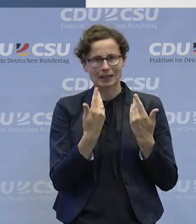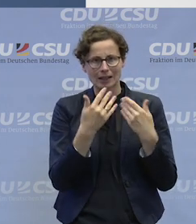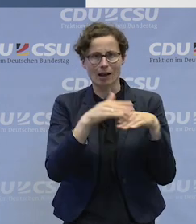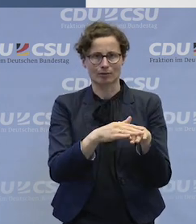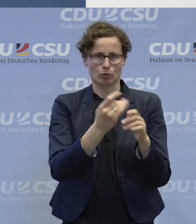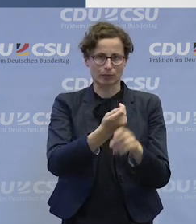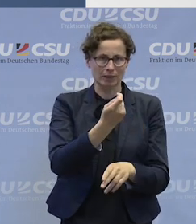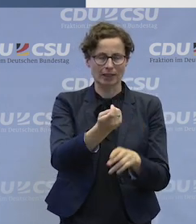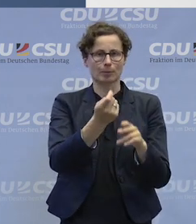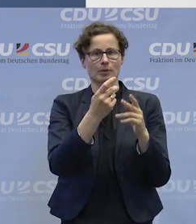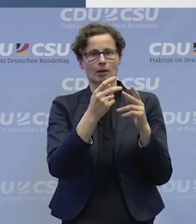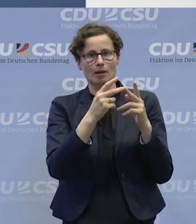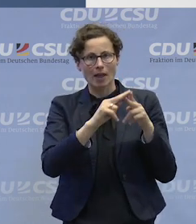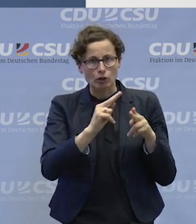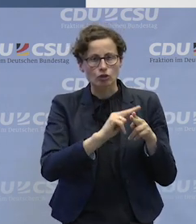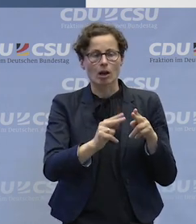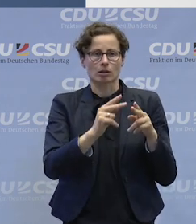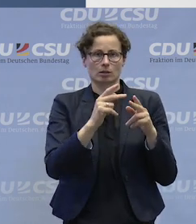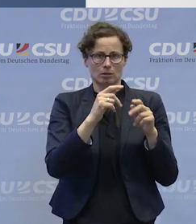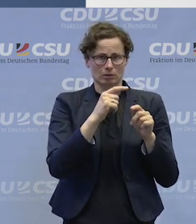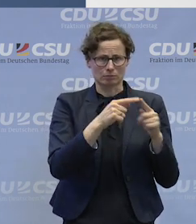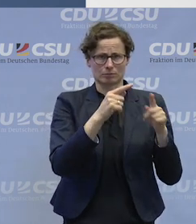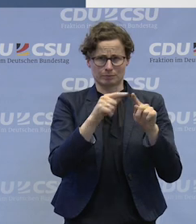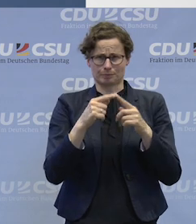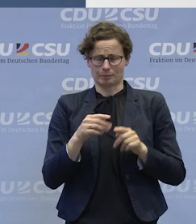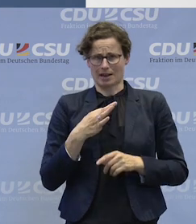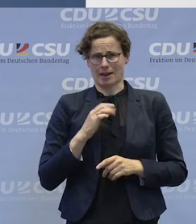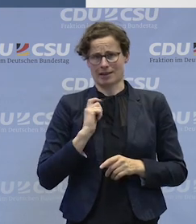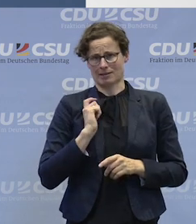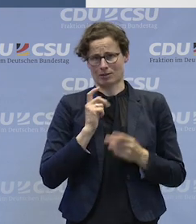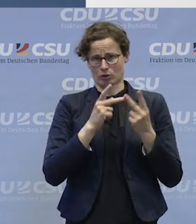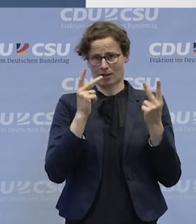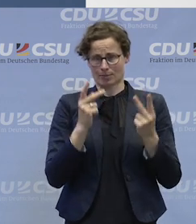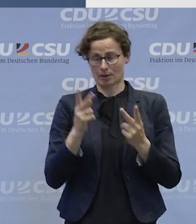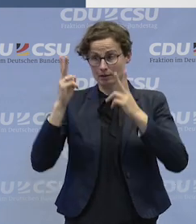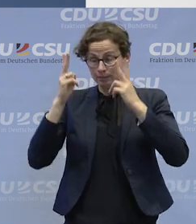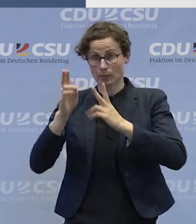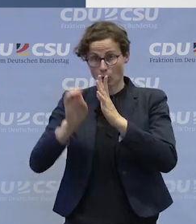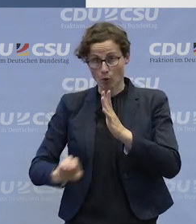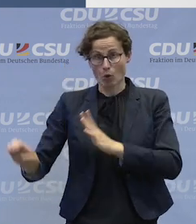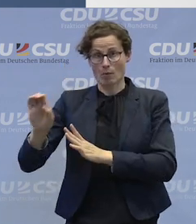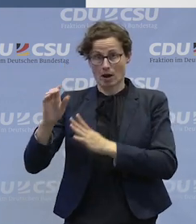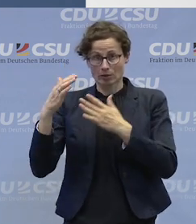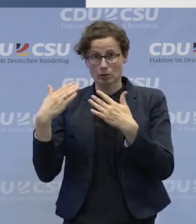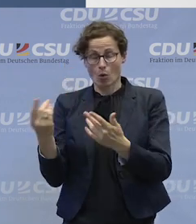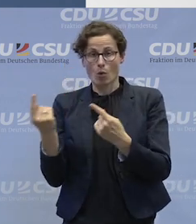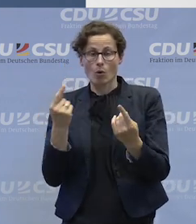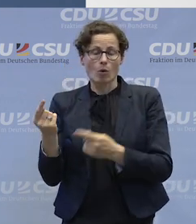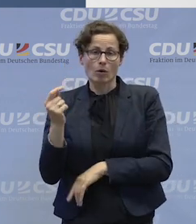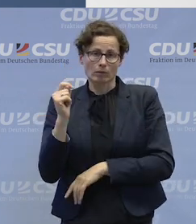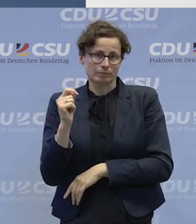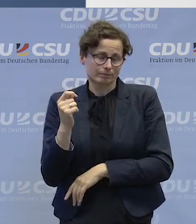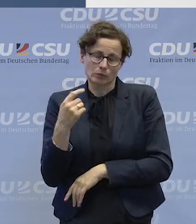Inklusion europäisch zu vergleichen. Also das haben wir nicht diskutiert, weil es ist auch noch sehr neu. Wie fällt denn